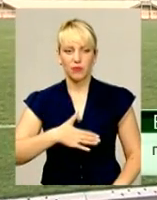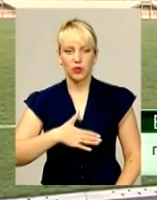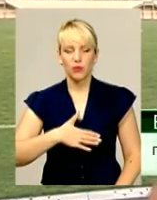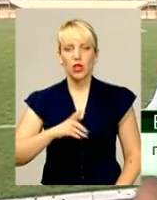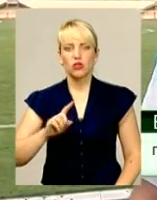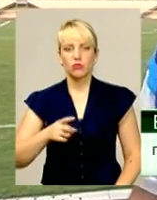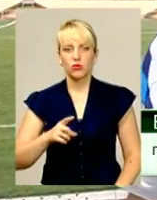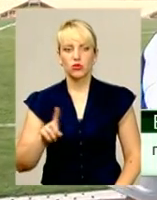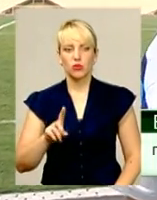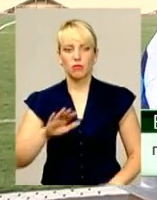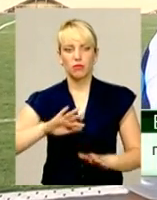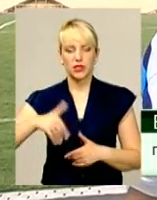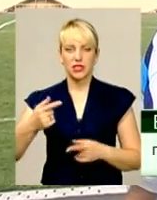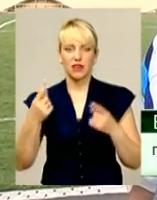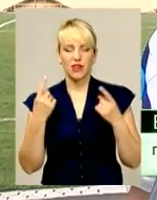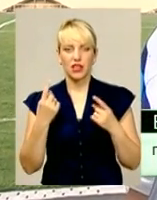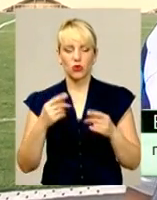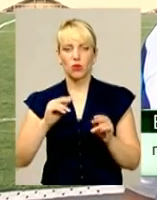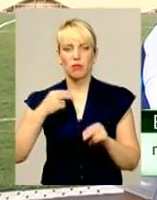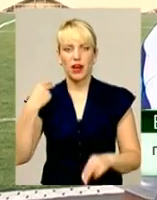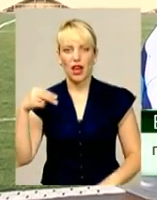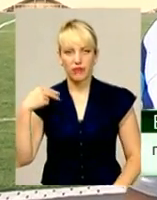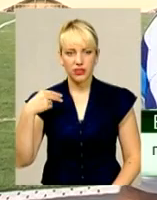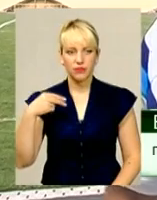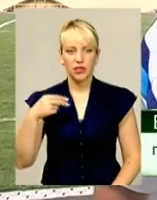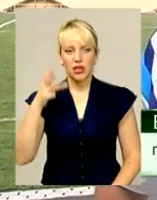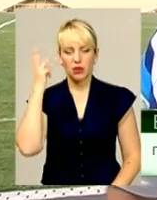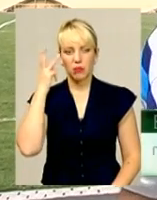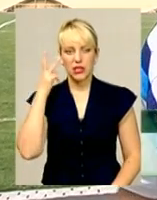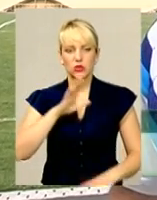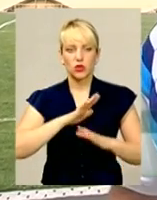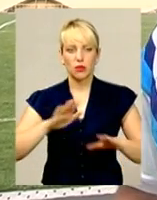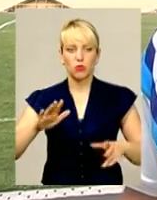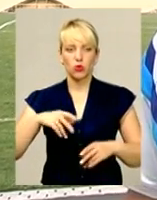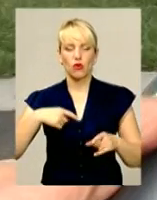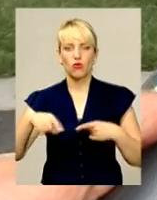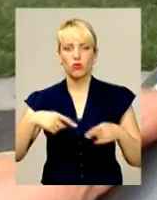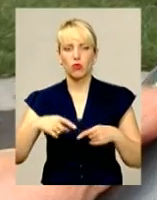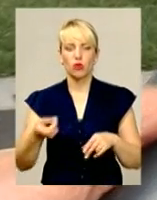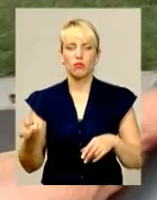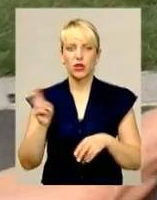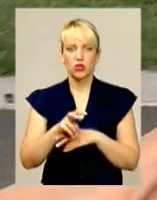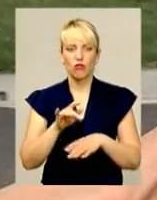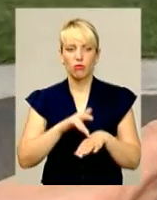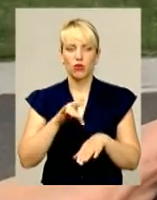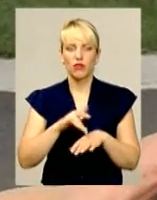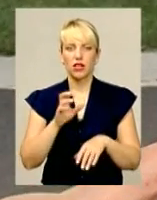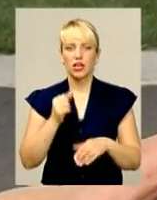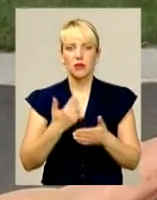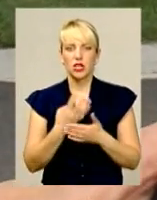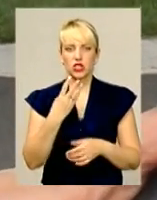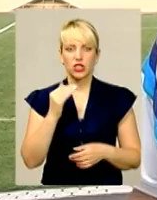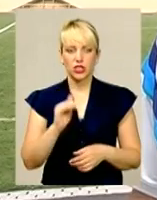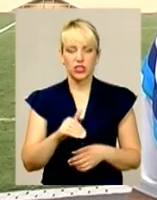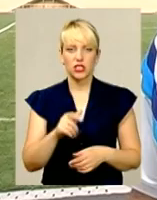тим більше, щоб після великої перерви в «Хмельницькому» не було футболу, прийшов болівальник на першу ігру близько 4 тисяч,